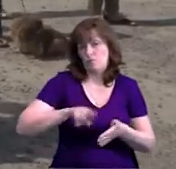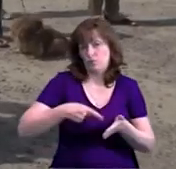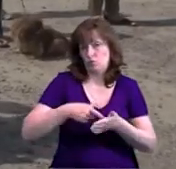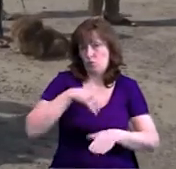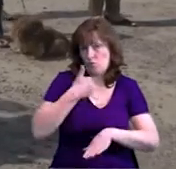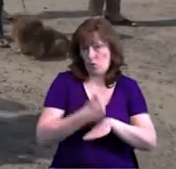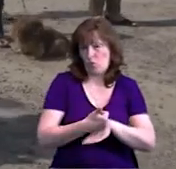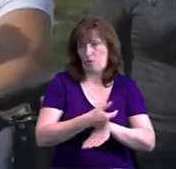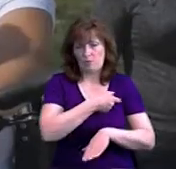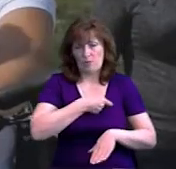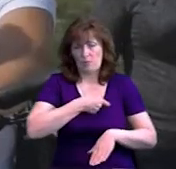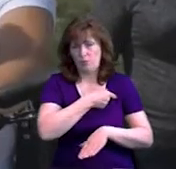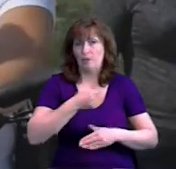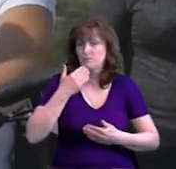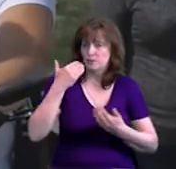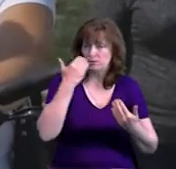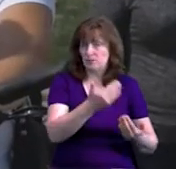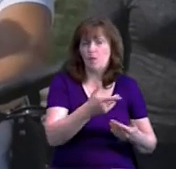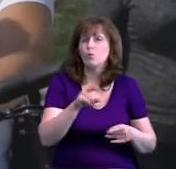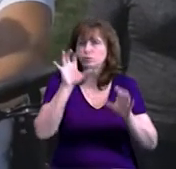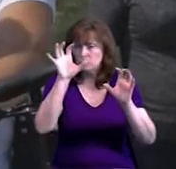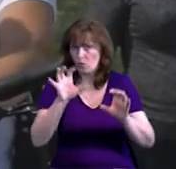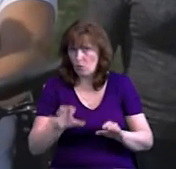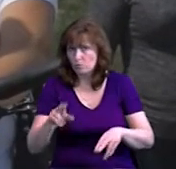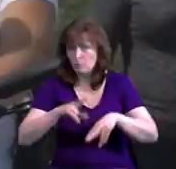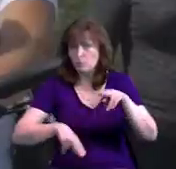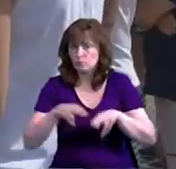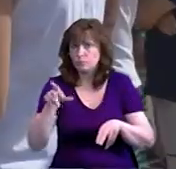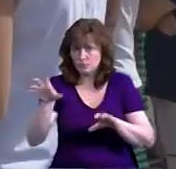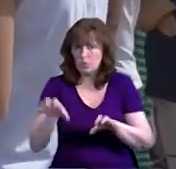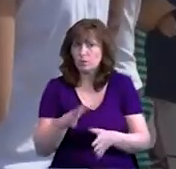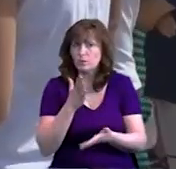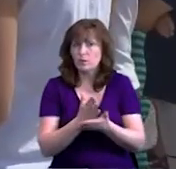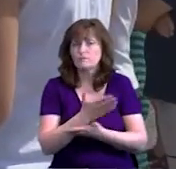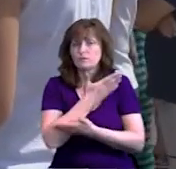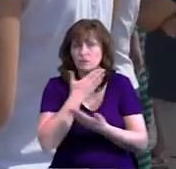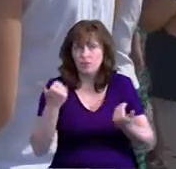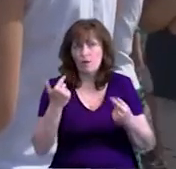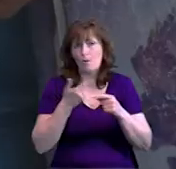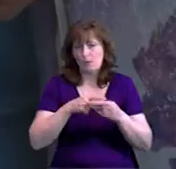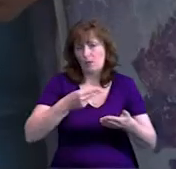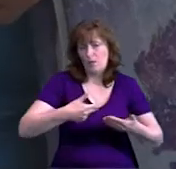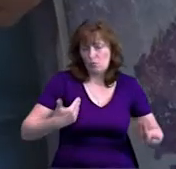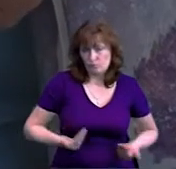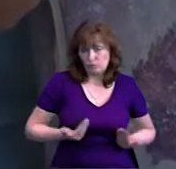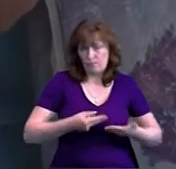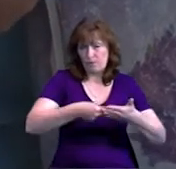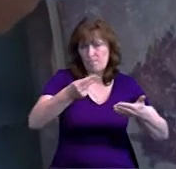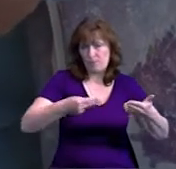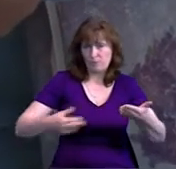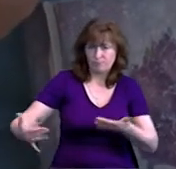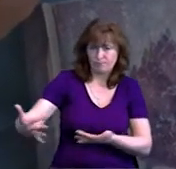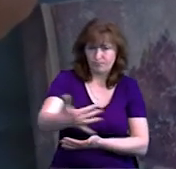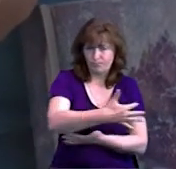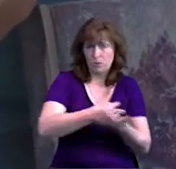направили депутатський запит щодо законності будівництва. Створили петиції проти облаштування заправки та збирають живі підписи. На сьогодні